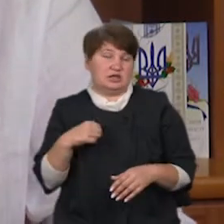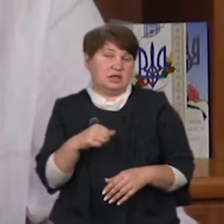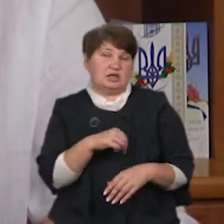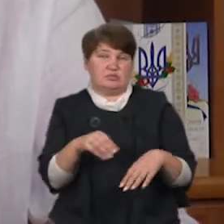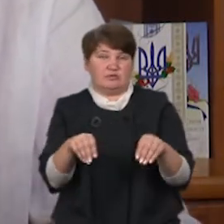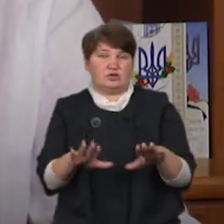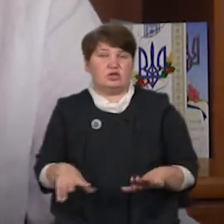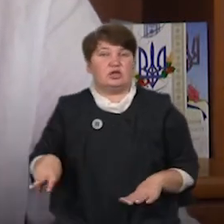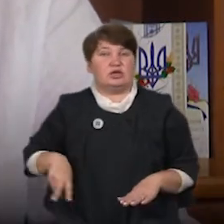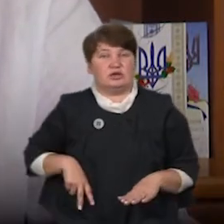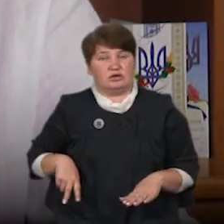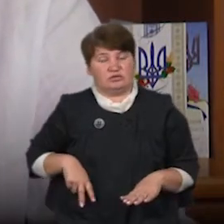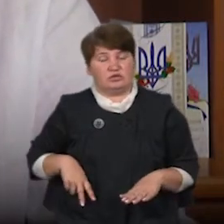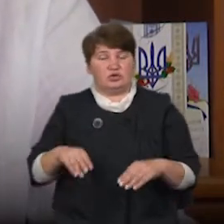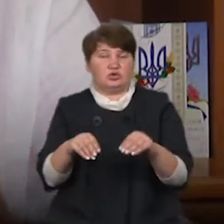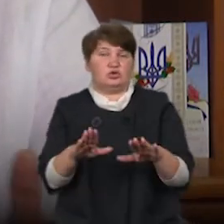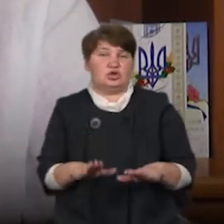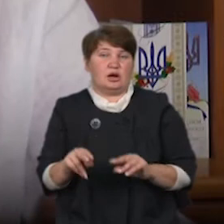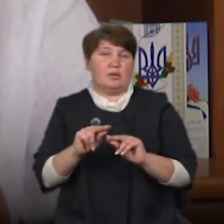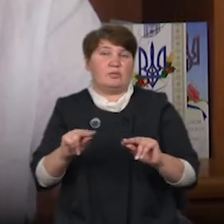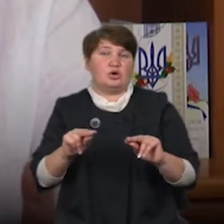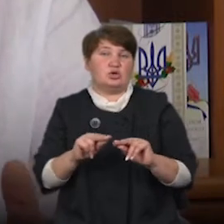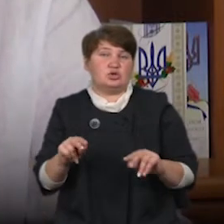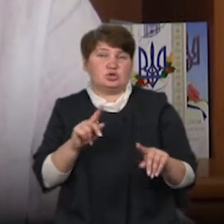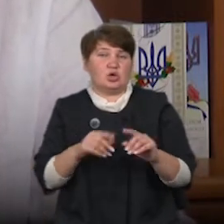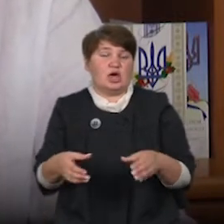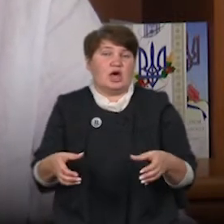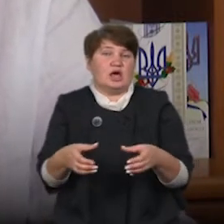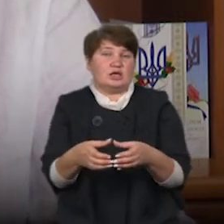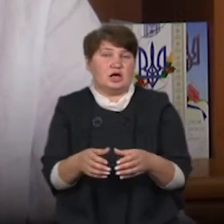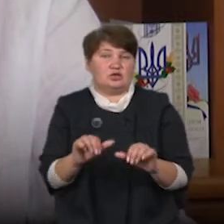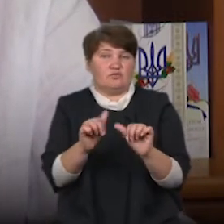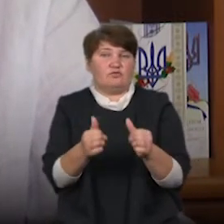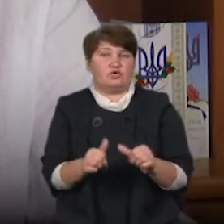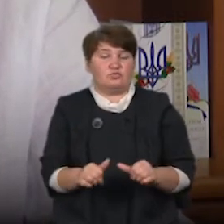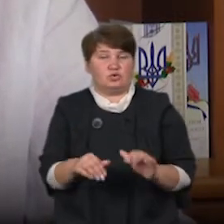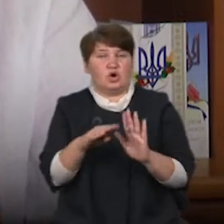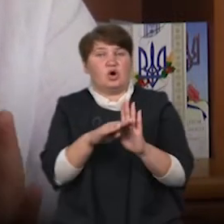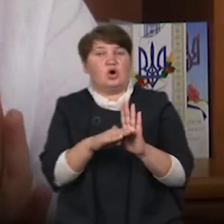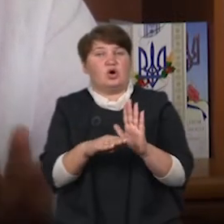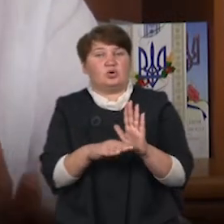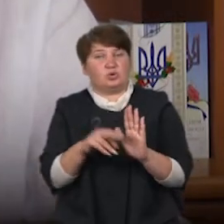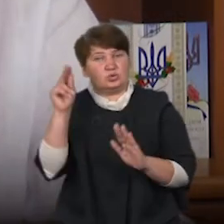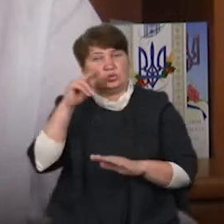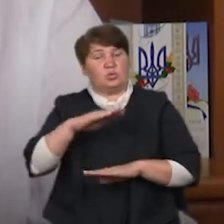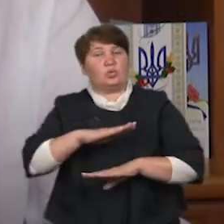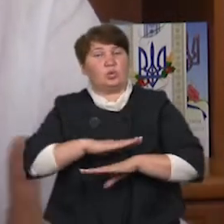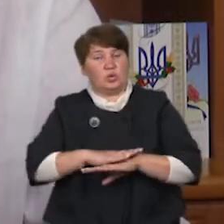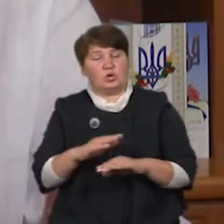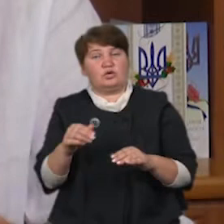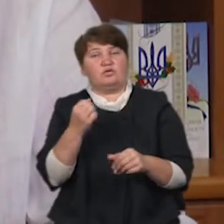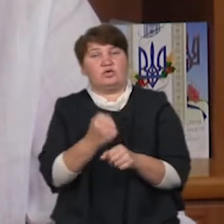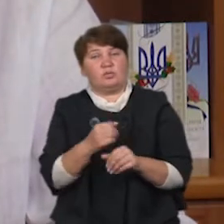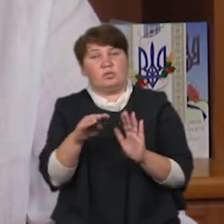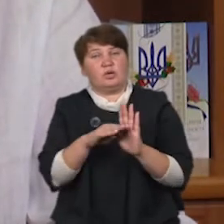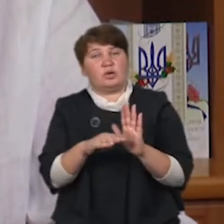відповідно до рішення педагогічної ради. Він формує розклад уроків, він формує порядок дня,